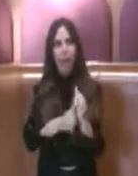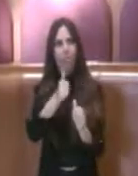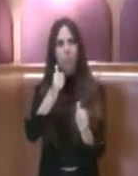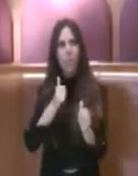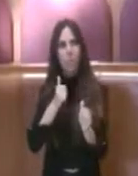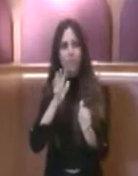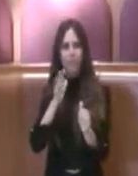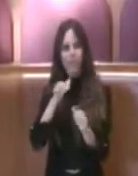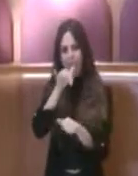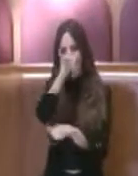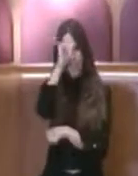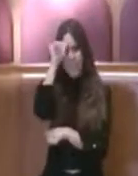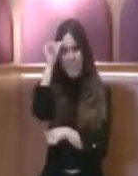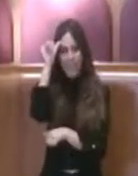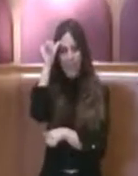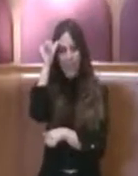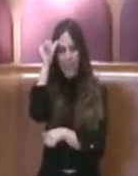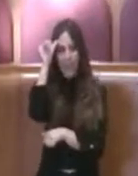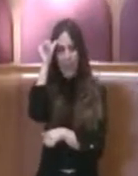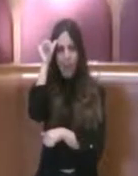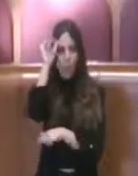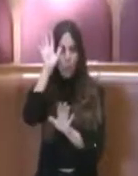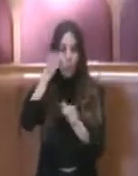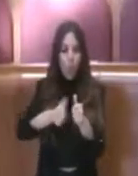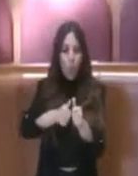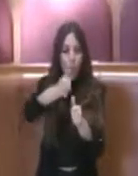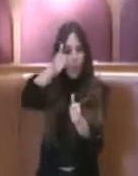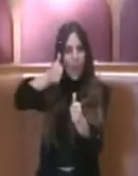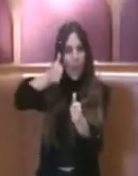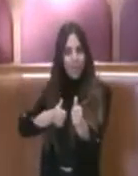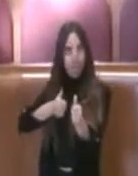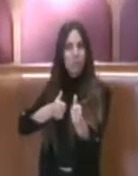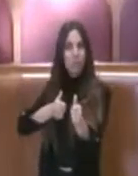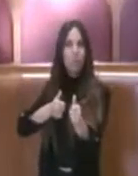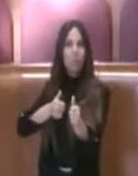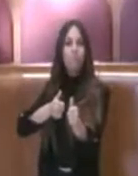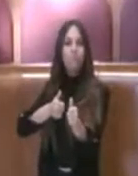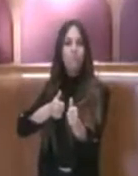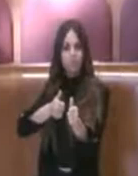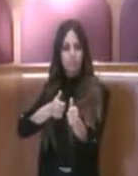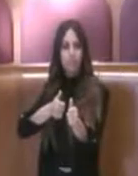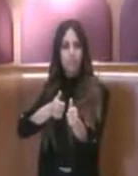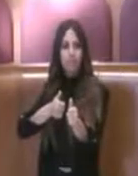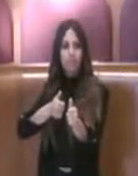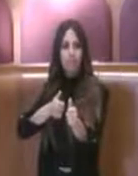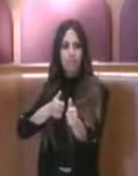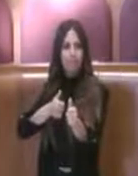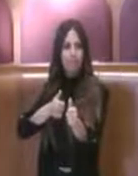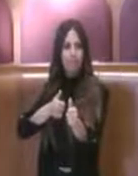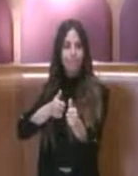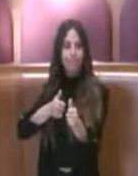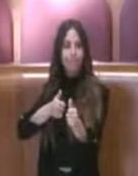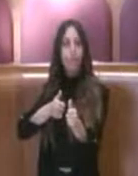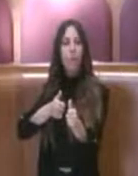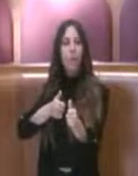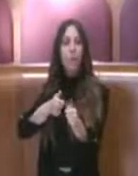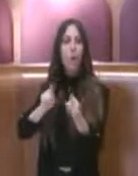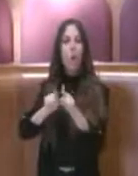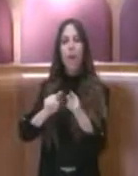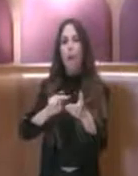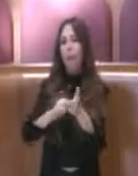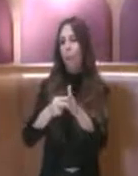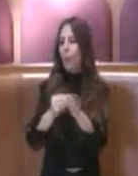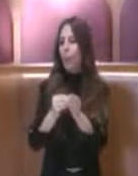sempre in estate, quindi esattamente un anno fa, allo scioglimento di un nodo che di fatto